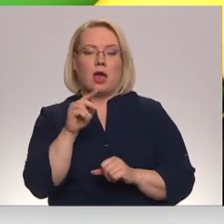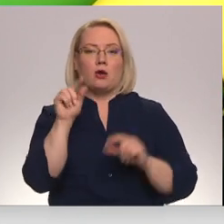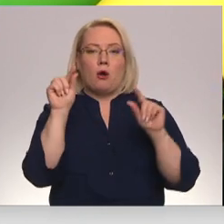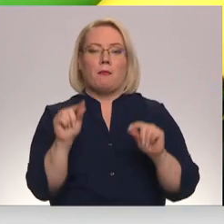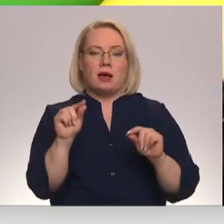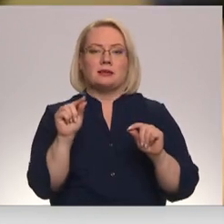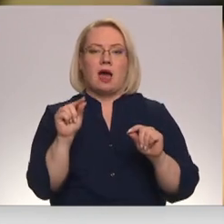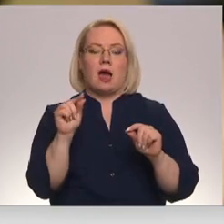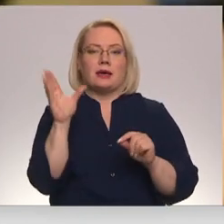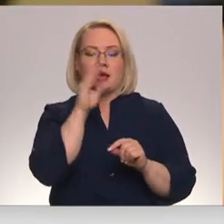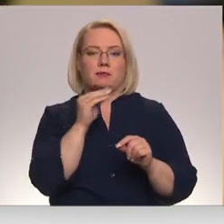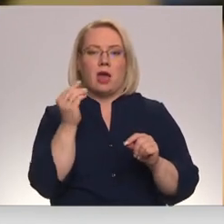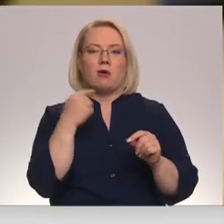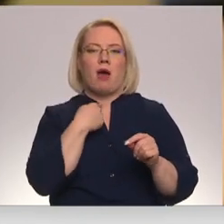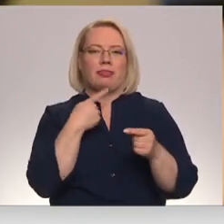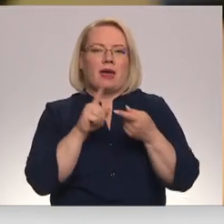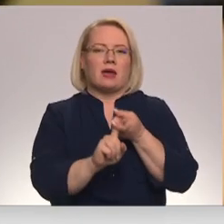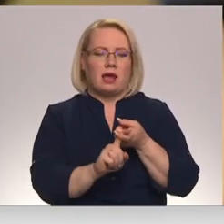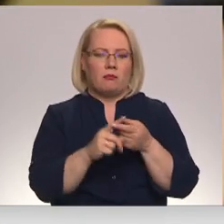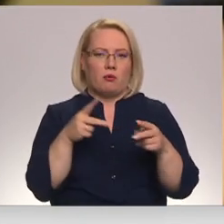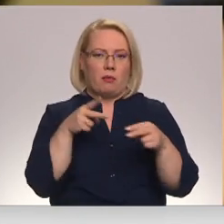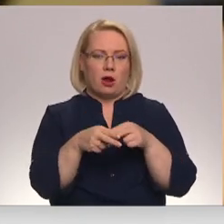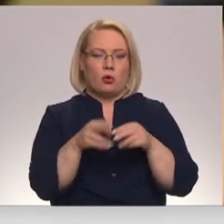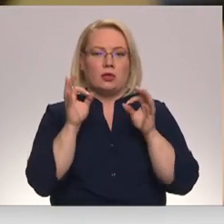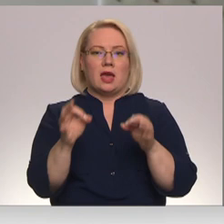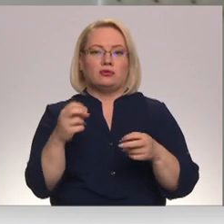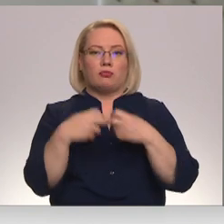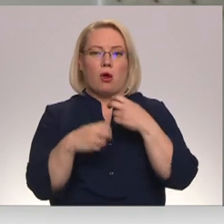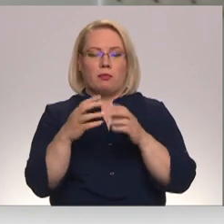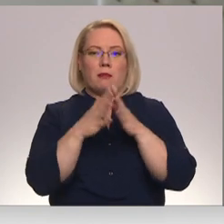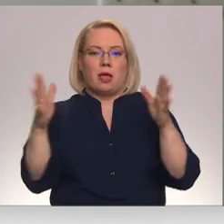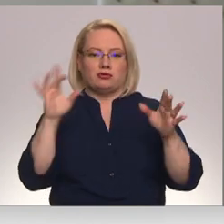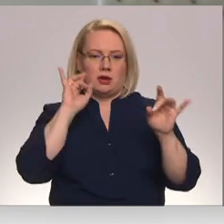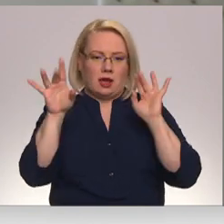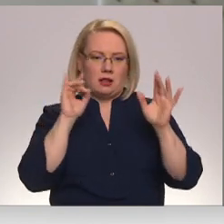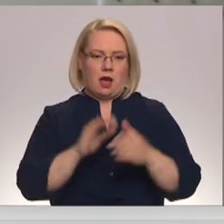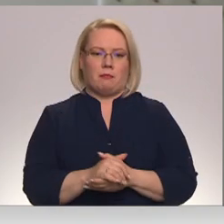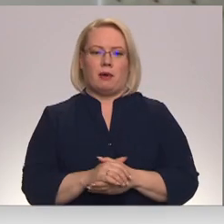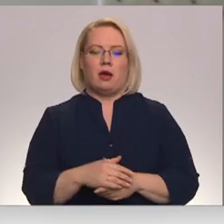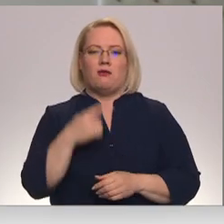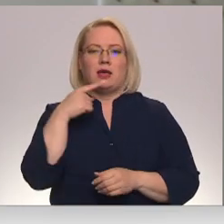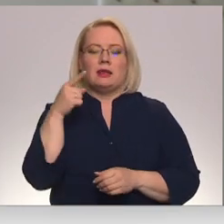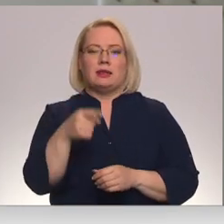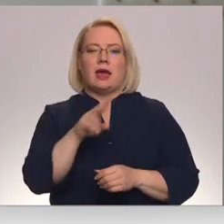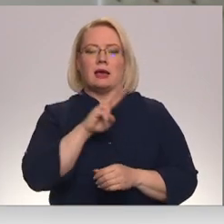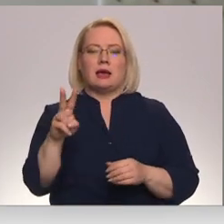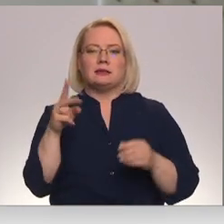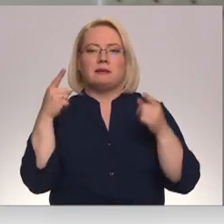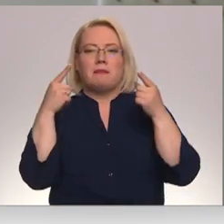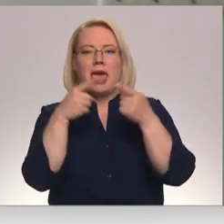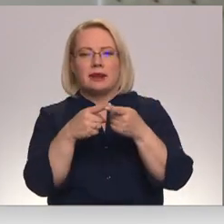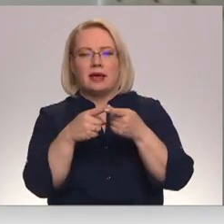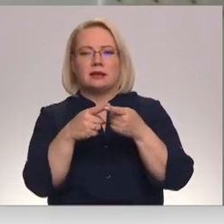atkarību pārtraukt, un liels risks ir plašā reklāma. Produkts, kuru tieši mērķicīgi ir pārdot